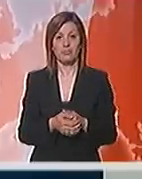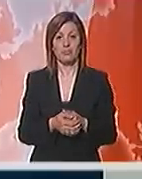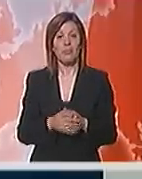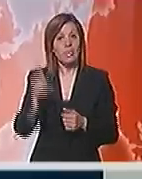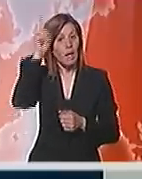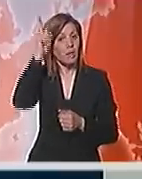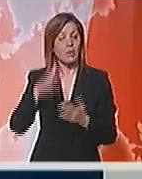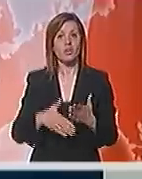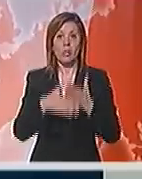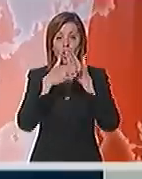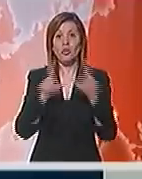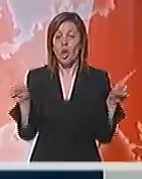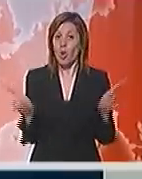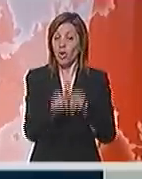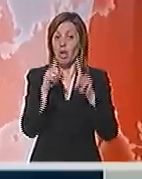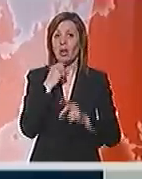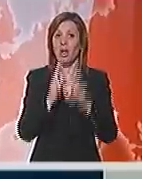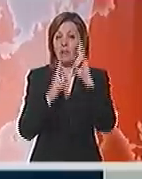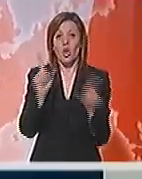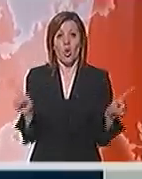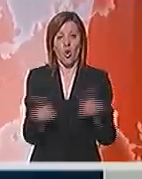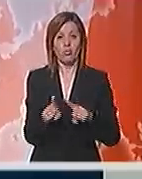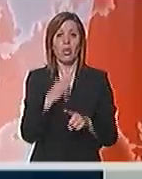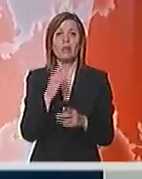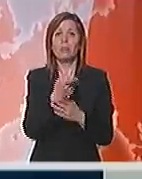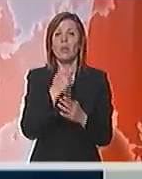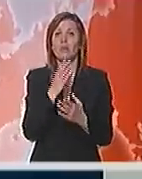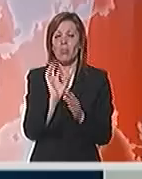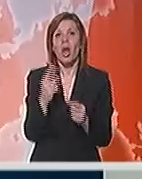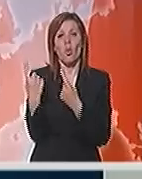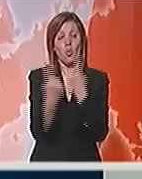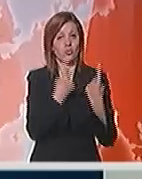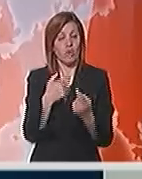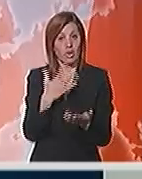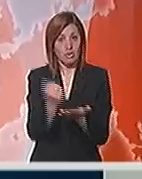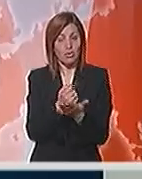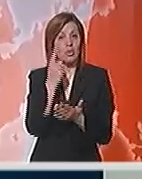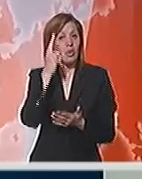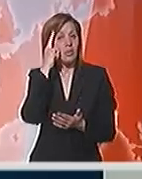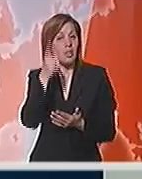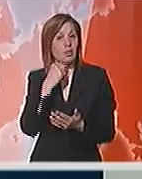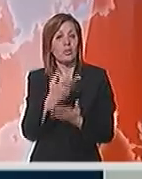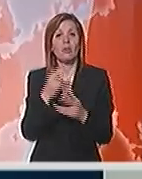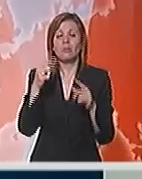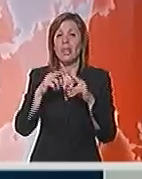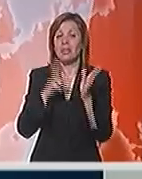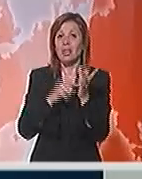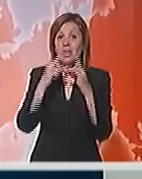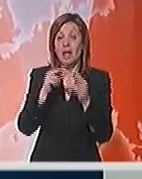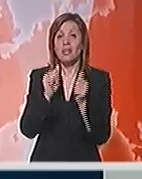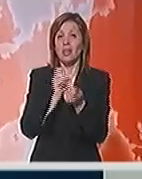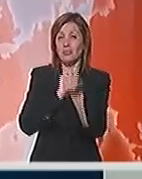Nemačka će pomoći odmah, naglašavam odmah, pošto se za to steknu u uslovi. To znači da su latini u toku